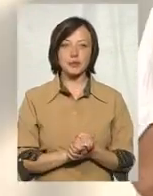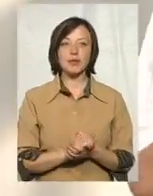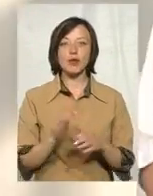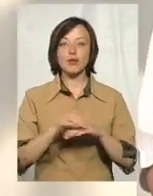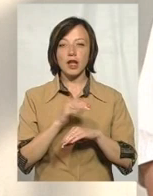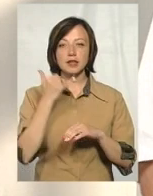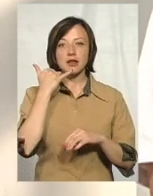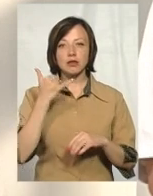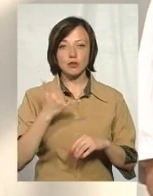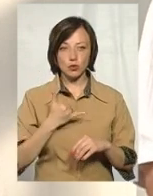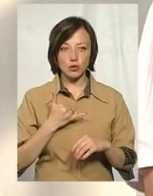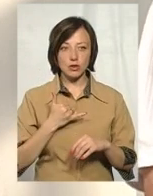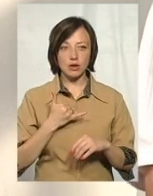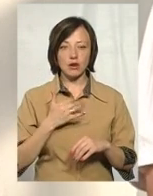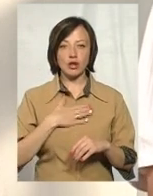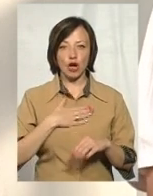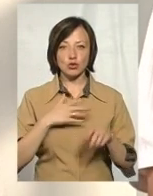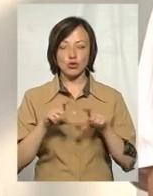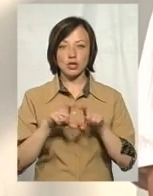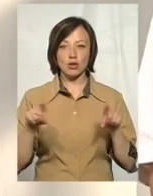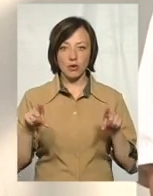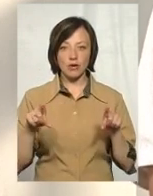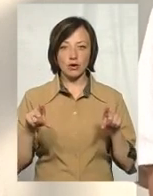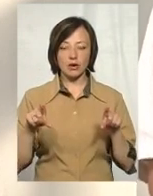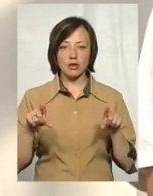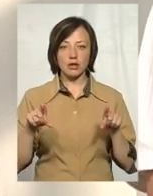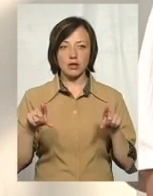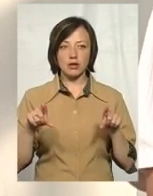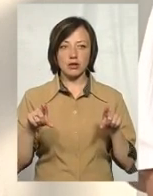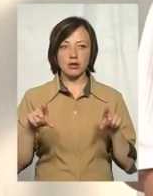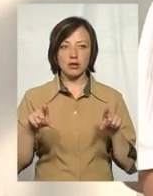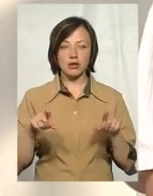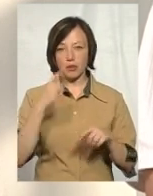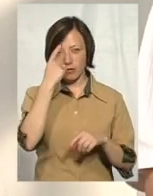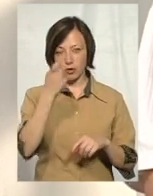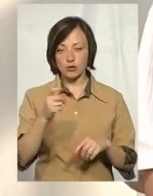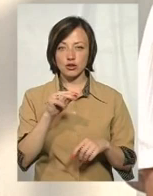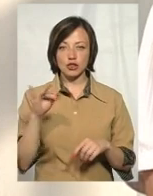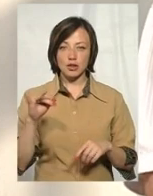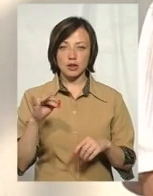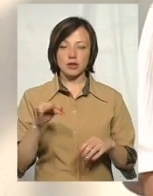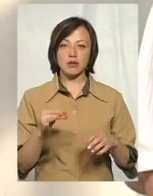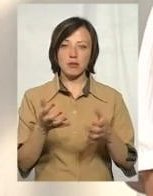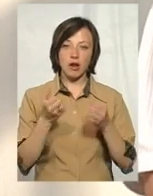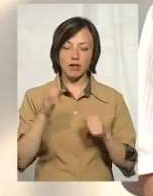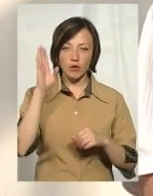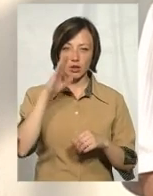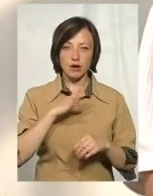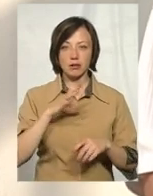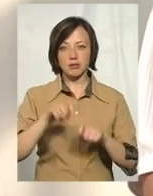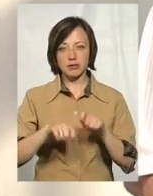будь ласка, стелефонуйте в нашу установу, і ми вам повідомимо, чи бралася вода, чи придатна вона для